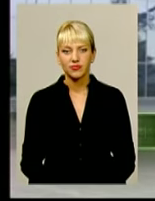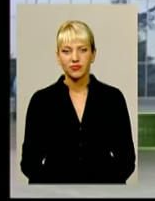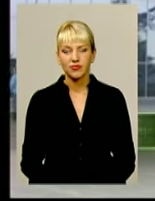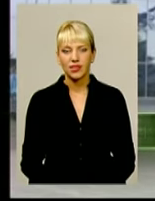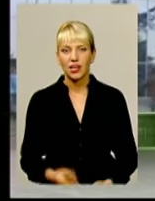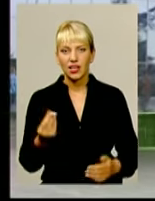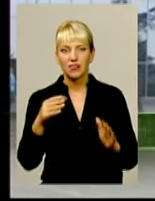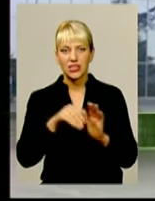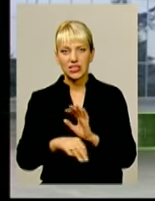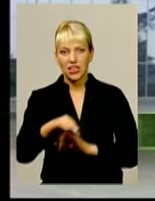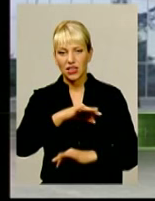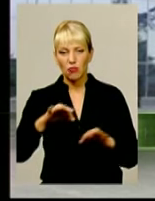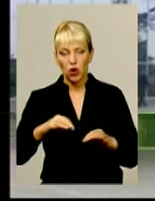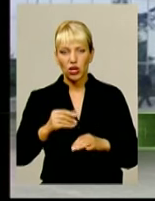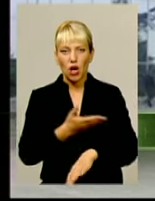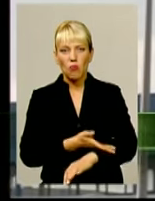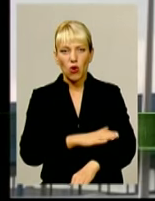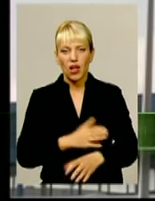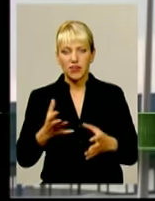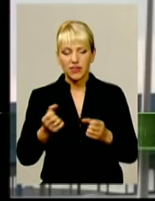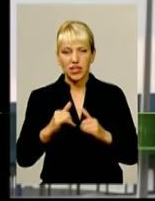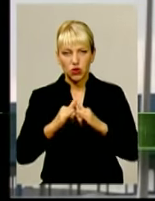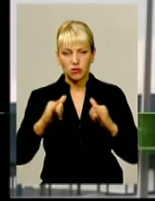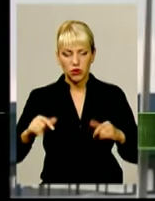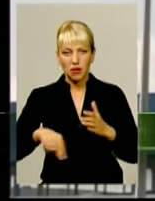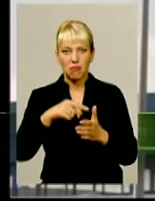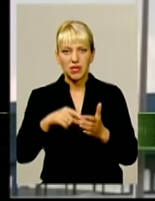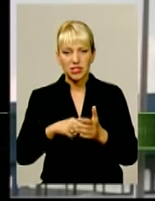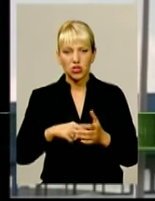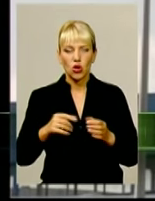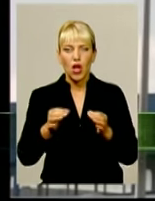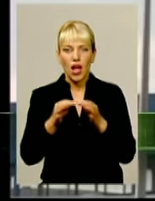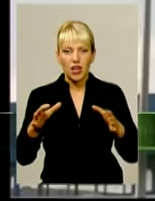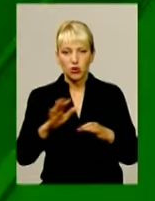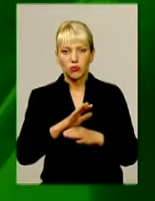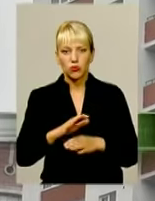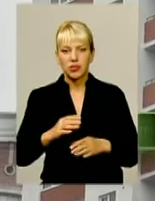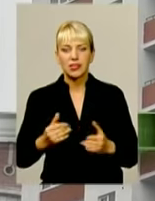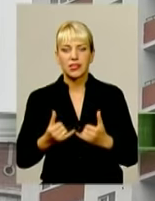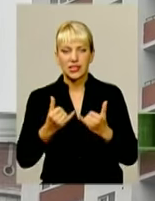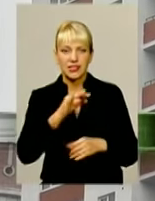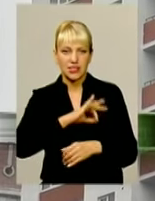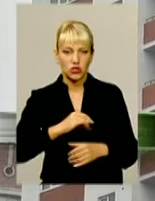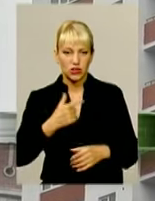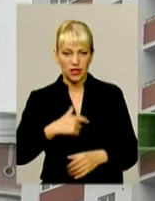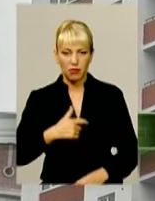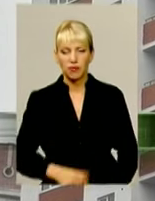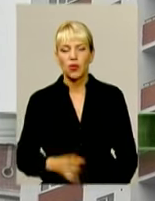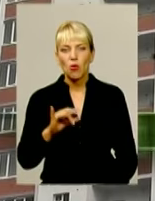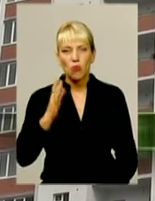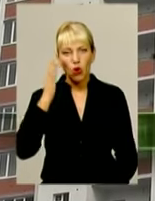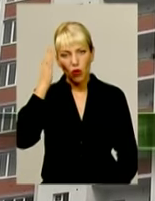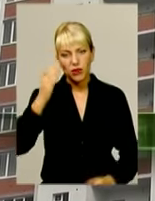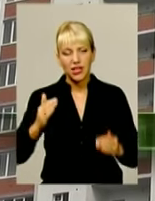Інвестиційні проекти. Поляки взялися розбудовувати місто атомників не без зиску для себе. Поомріяне житло або коли